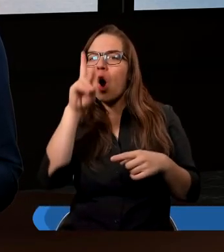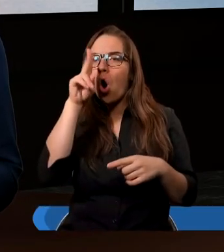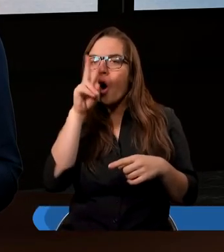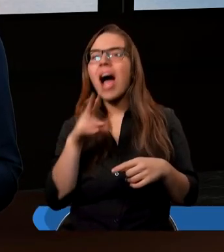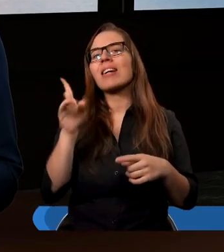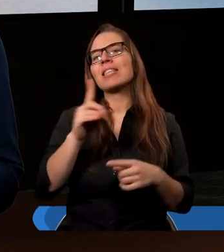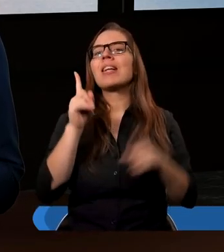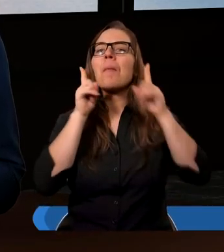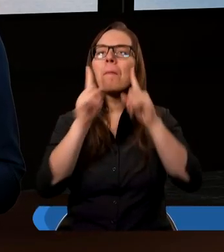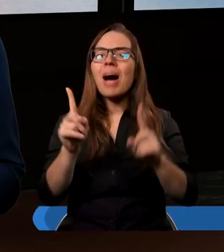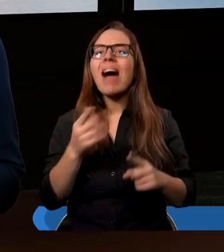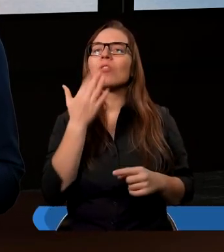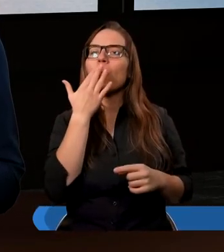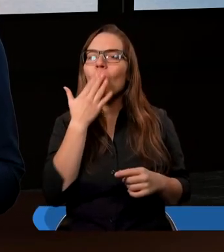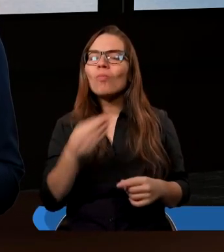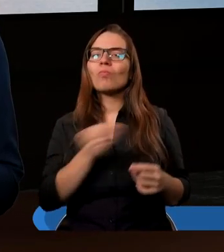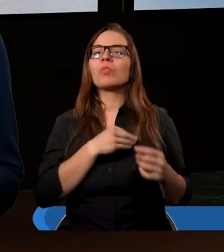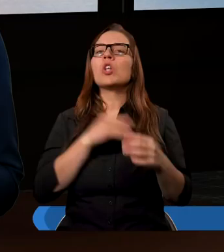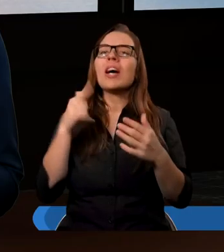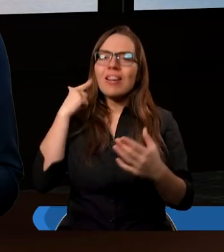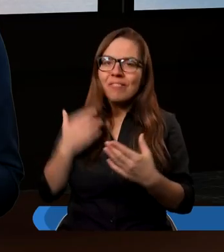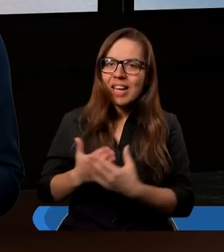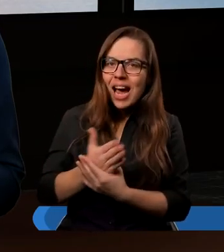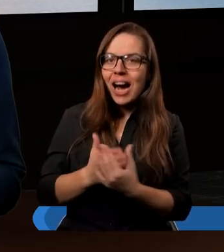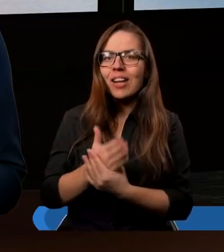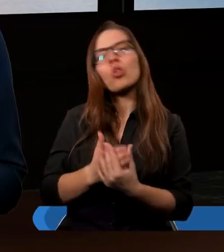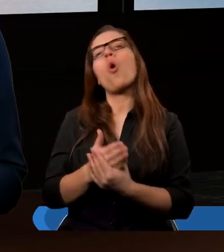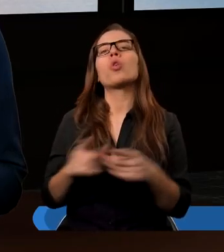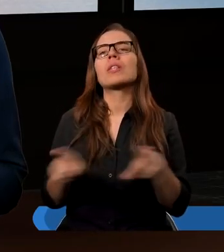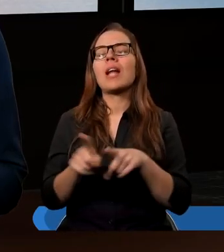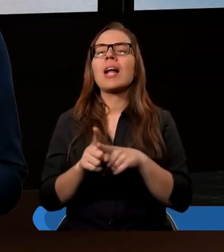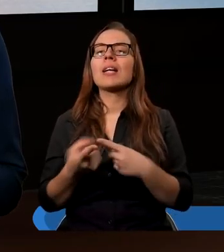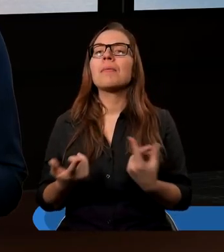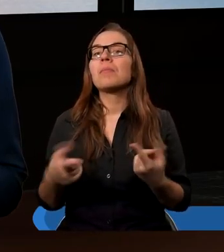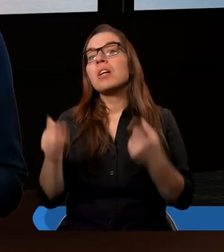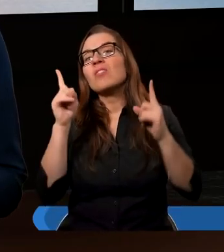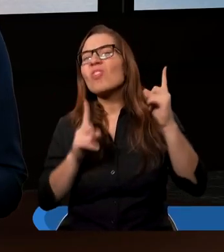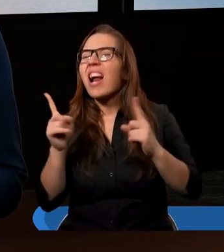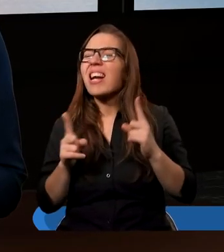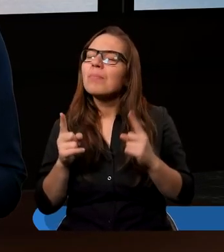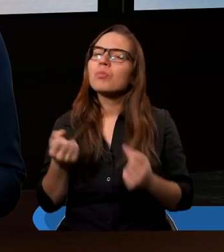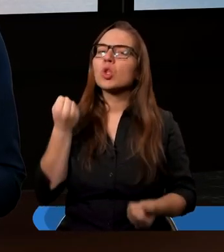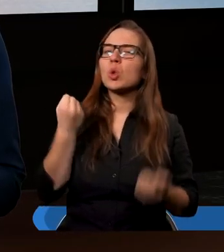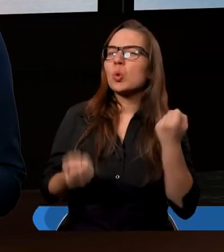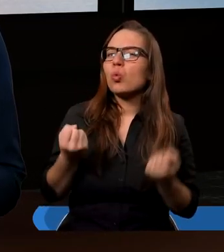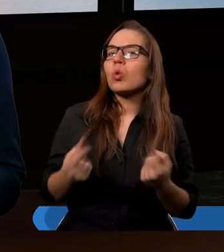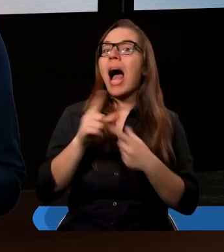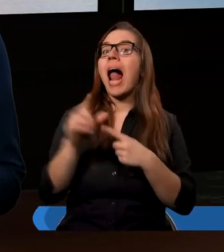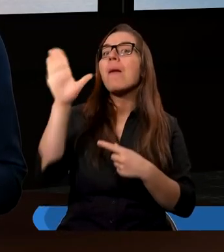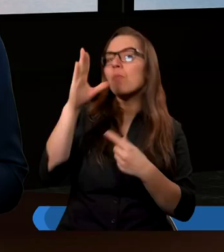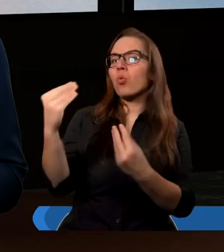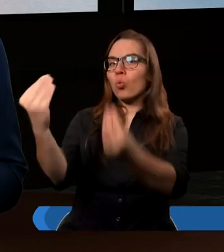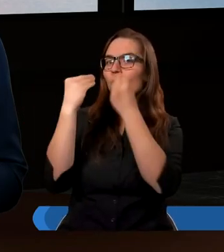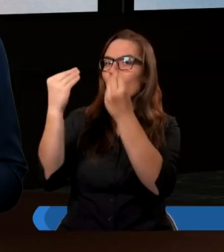prawdomównością, to to się kojarzy z wiernością. Czasami trudne, ale tego uczy nas